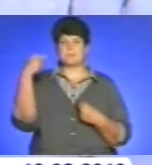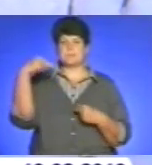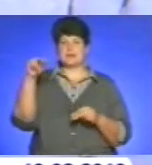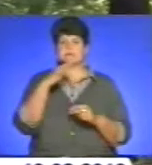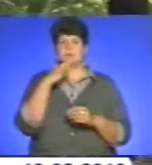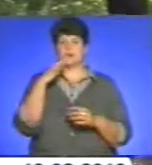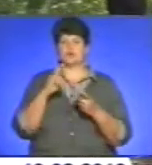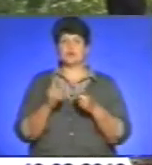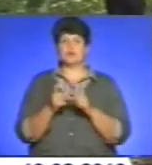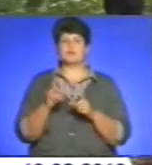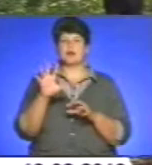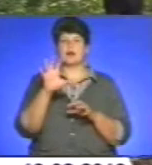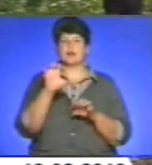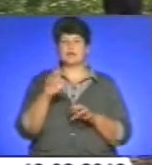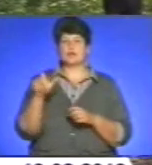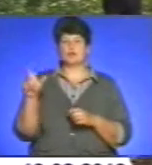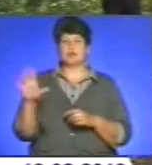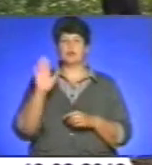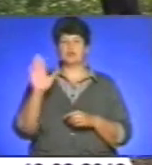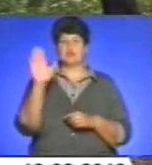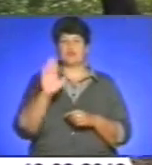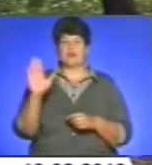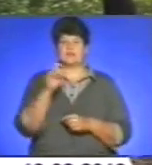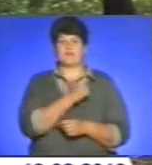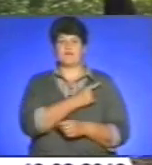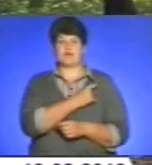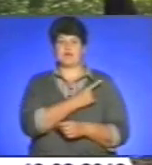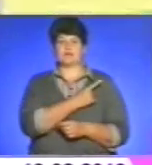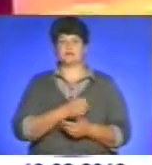багатоборства кінологів, який відбудеться у вересні у місті Одеса.